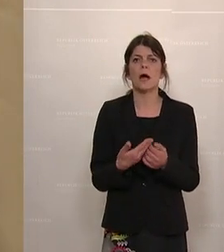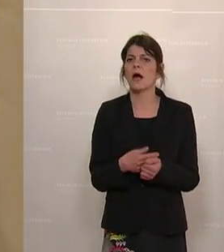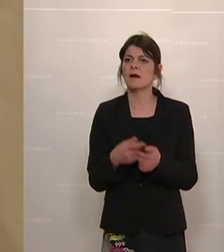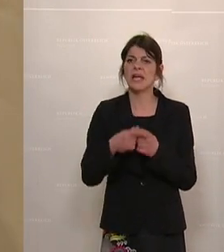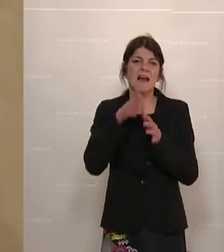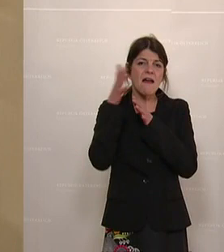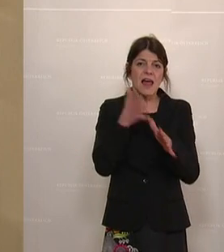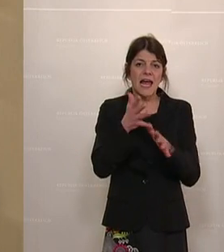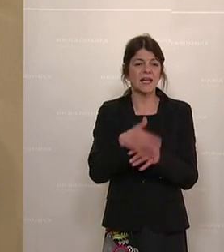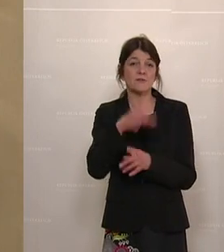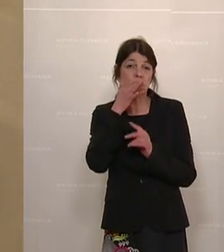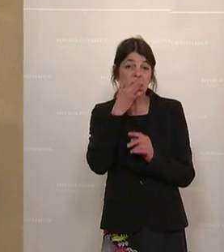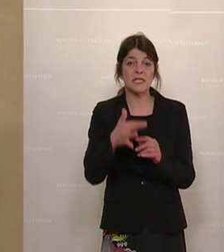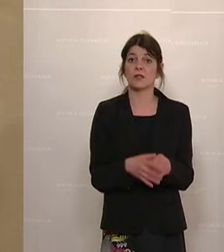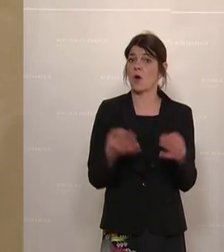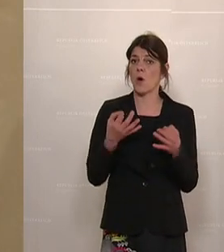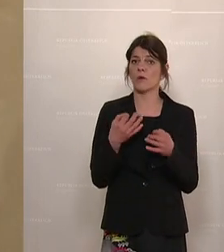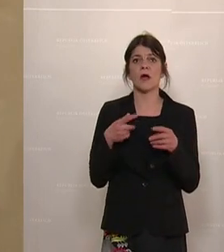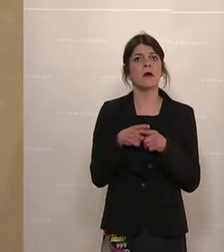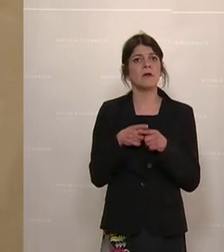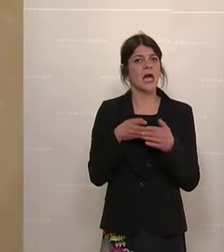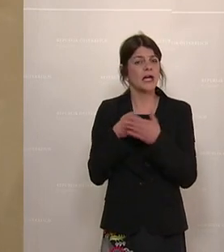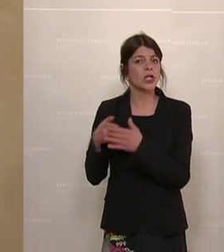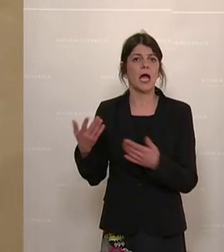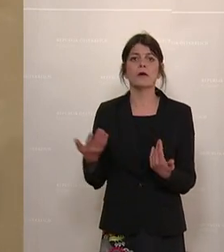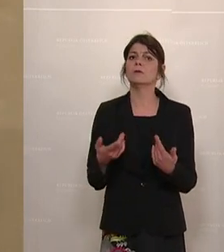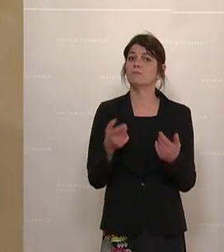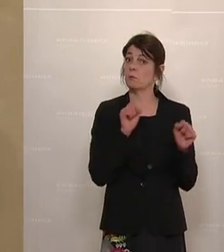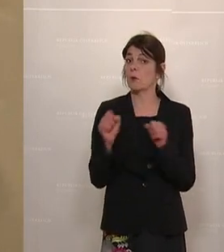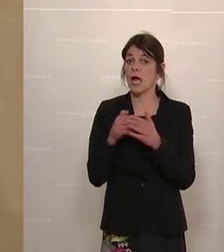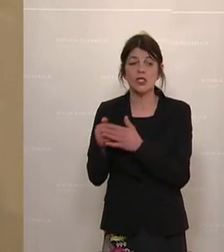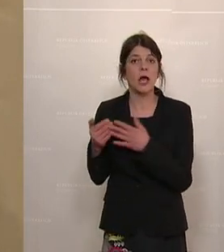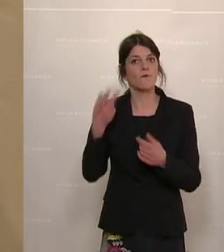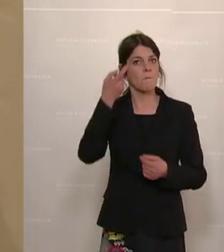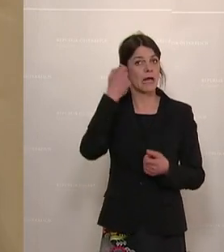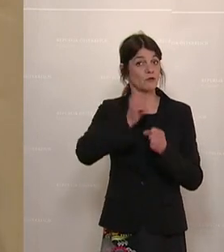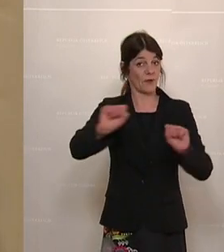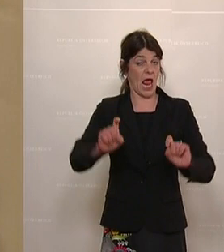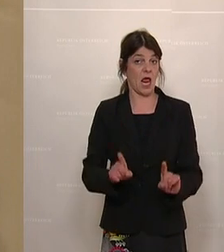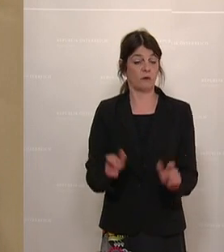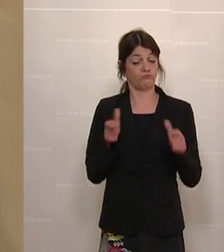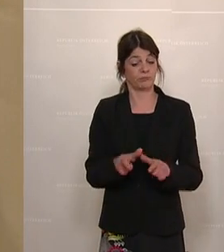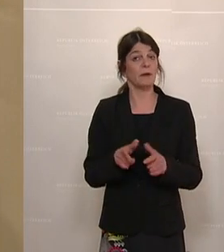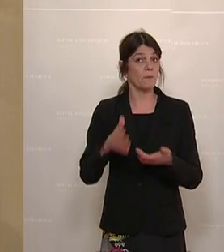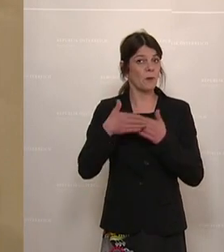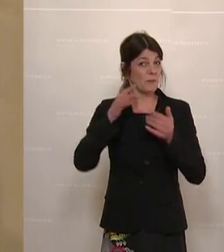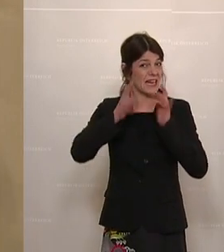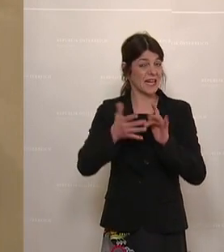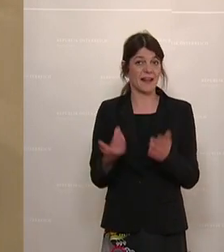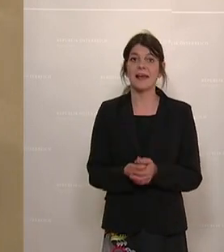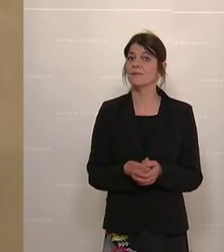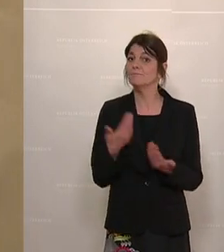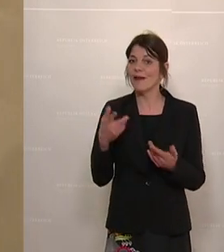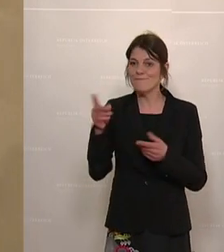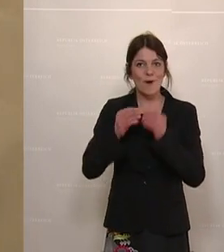Speech und über die potenziellen Einschränkungen der Meinungsfreiheit im Internet durch die